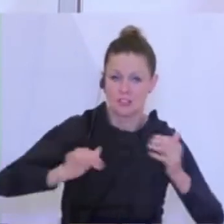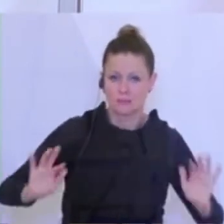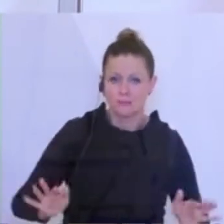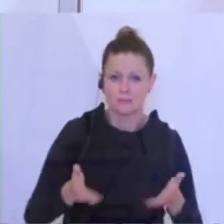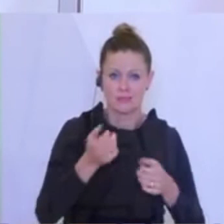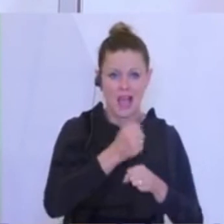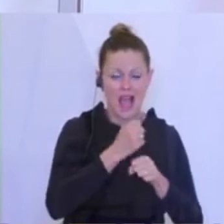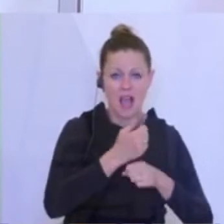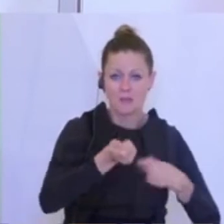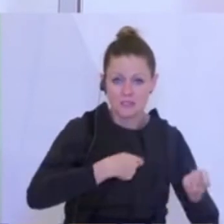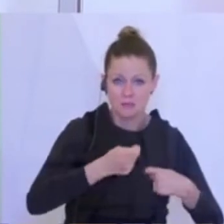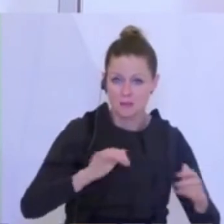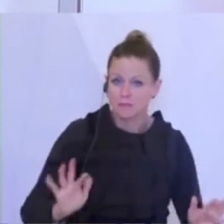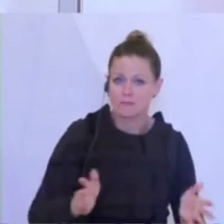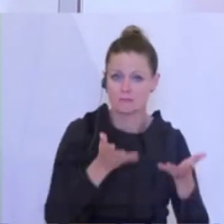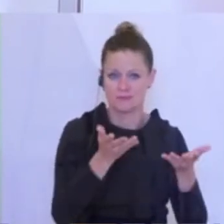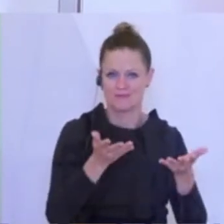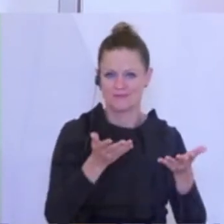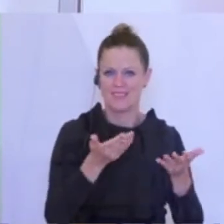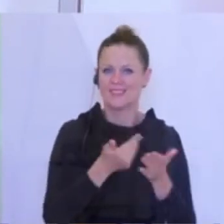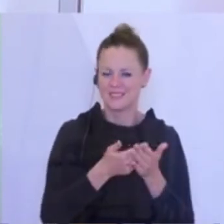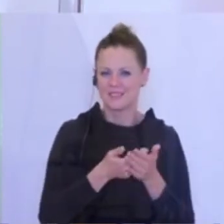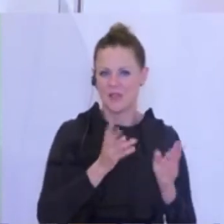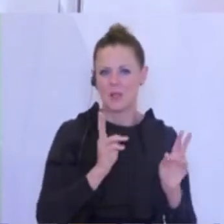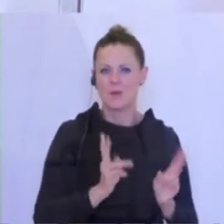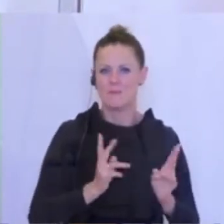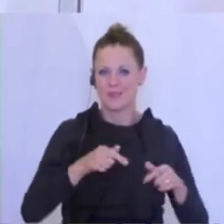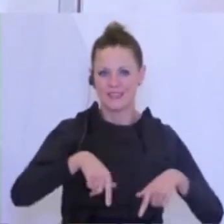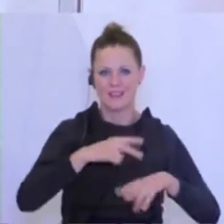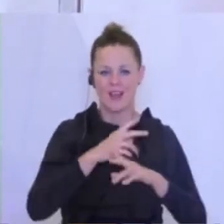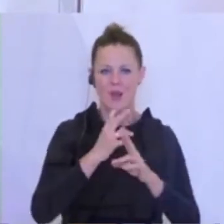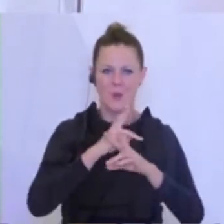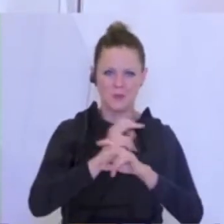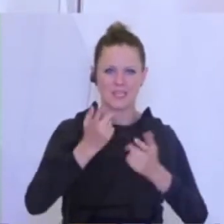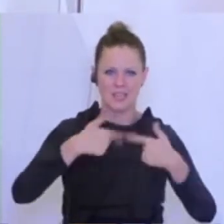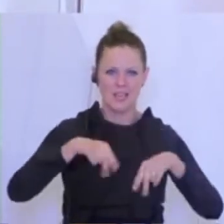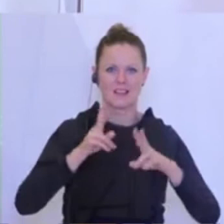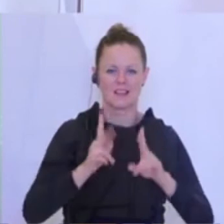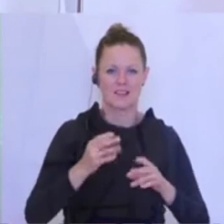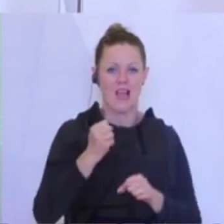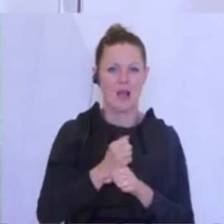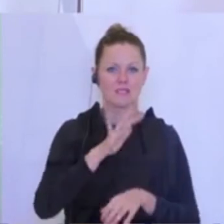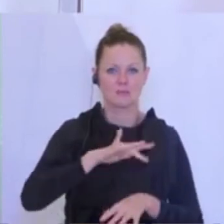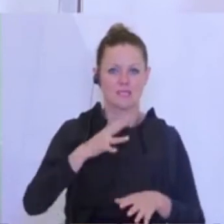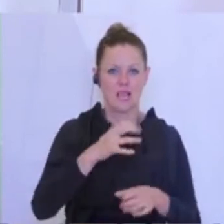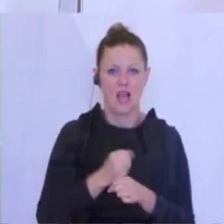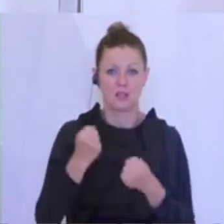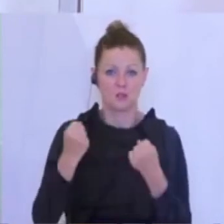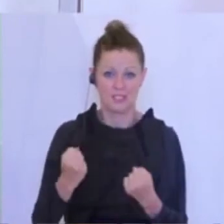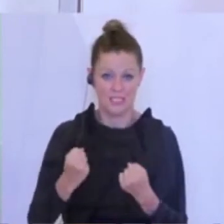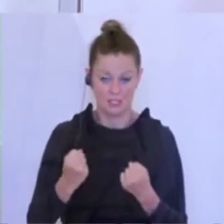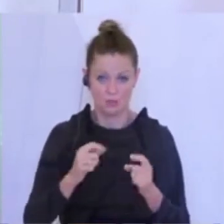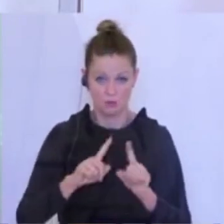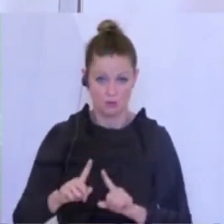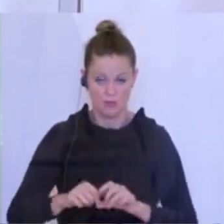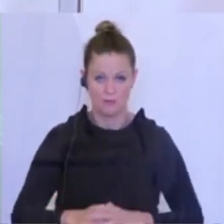für den Arbeitsmarkt in Österreich, weil wir dadurch Arbeitsplätze in unserem Land erhalten und sichern können. Der